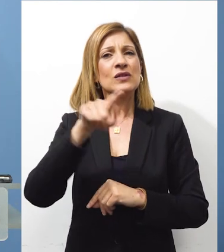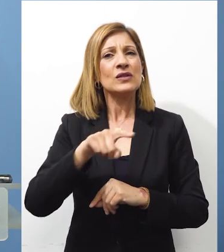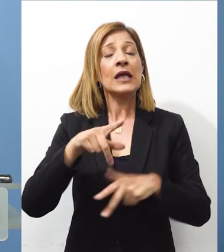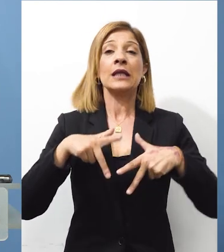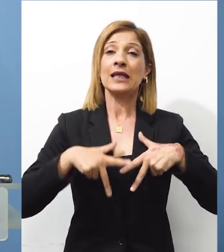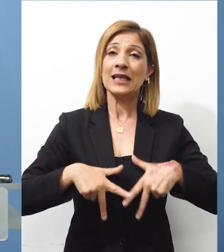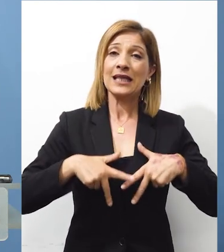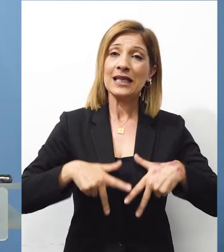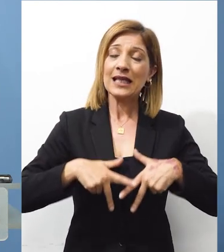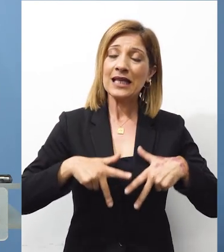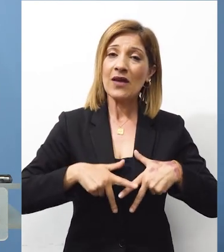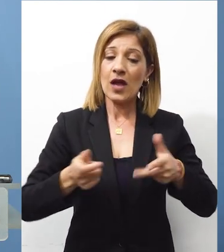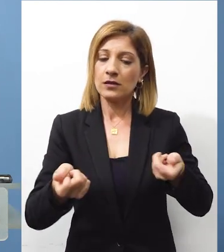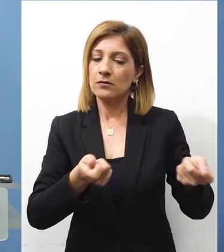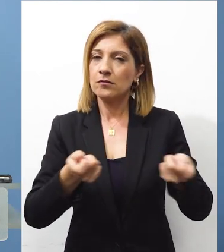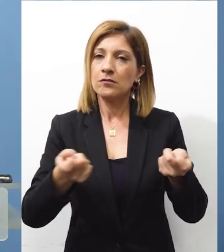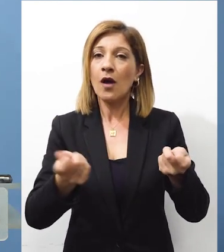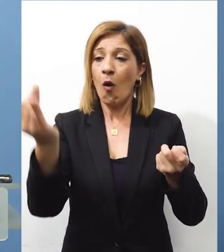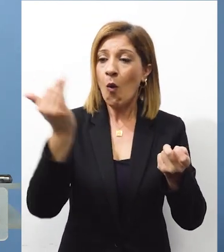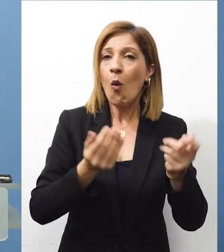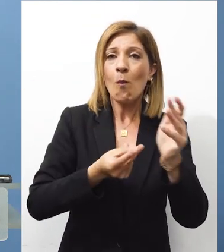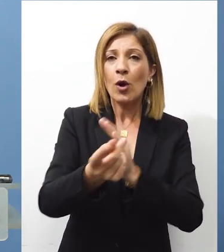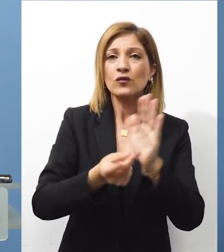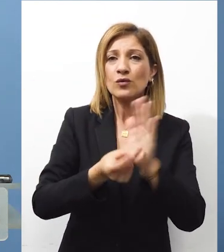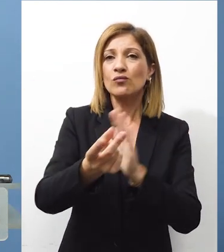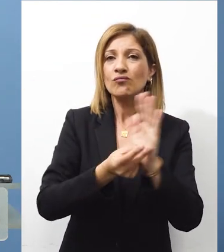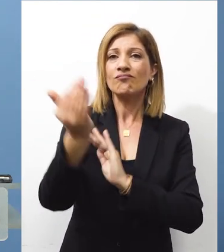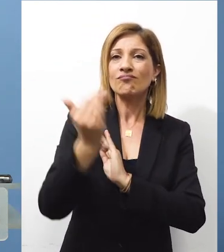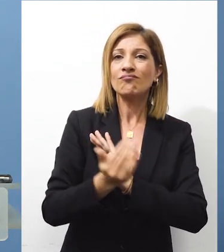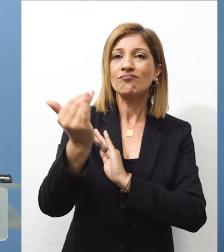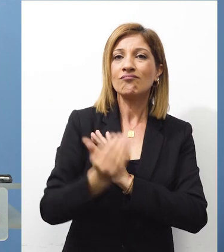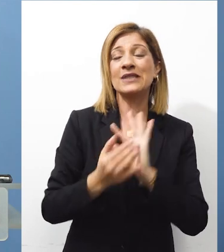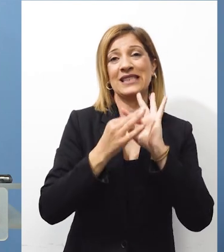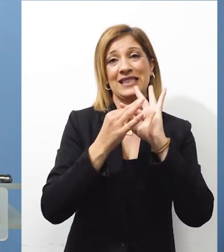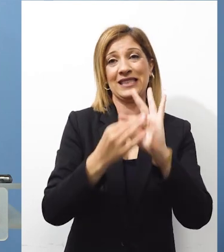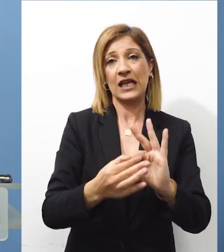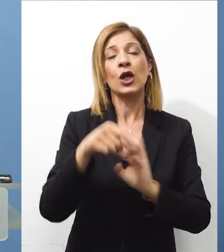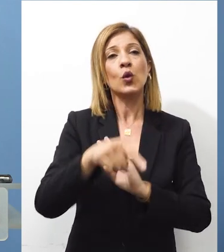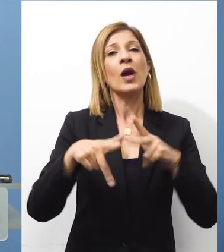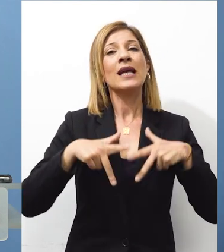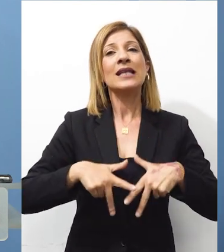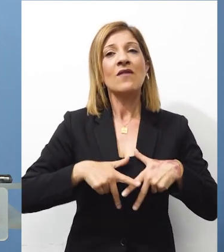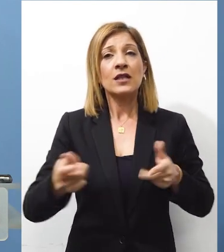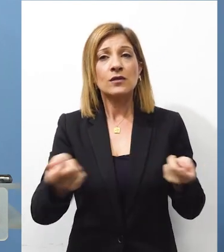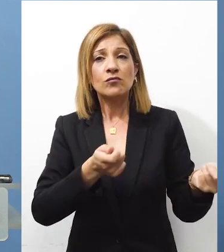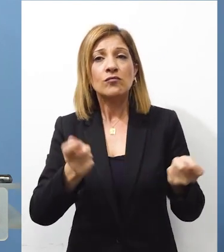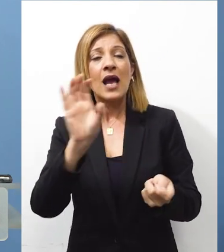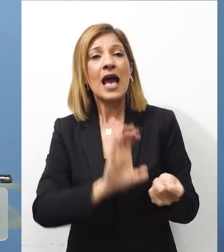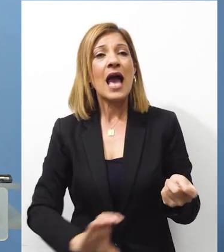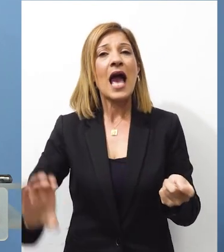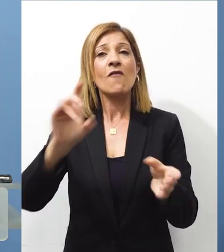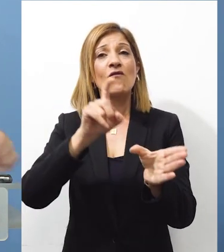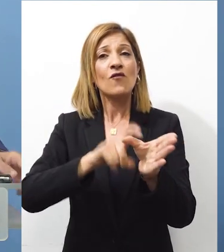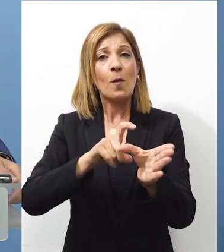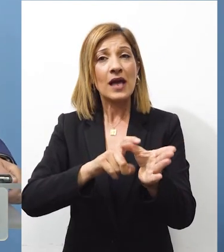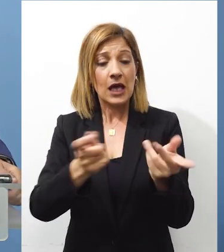της κυβέρνησης ως προς την διαχείριση των αυξημένων μεταναστευτικών ροών αυτή τη στιγμή επικεντρώνονται κυρίως σε συντονισμό μαζί με την Ευρωπαϊκή Ένωση.